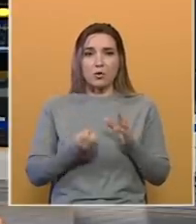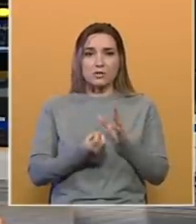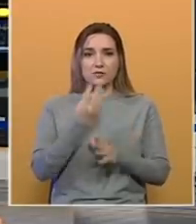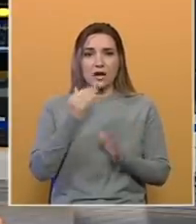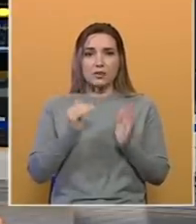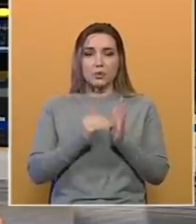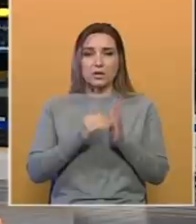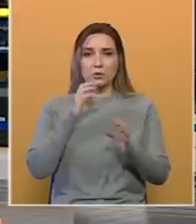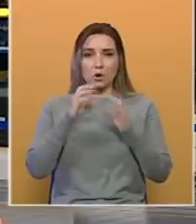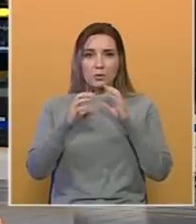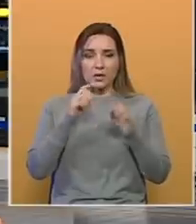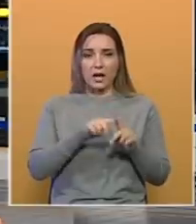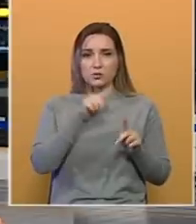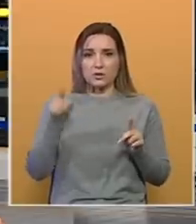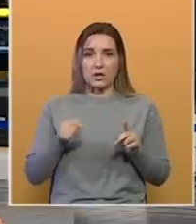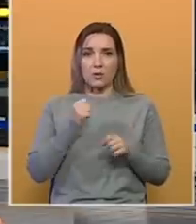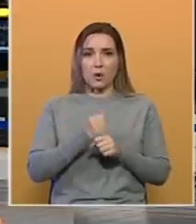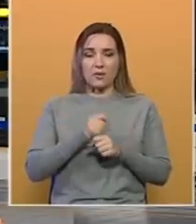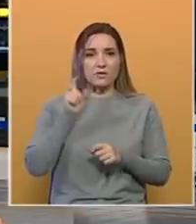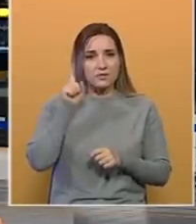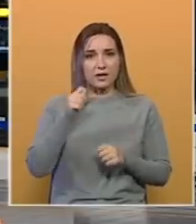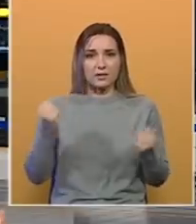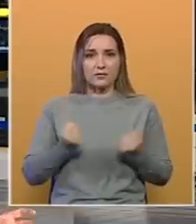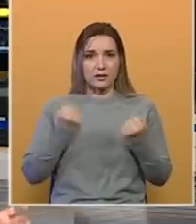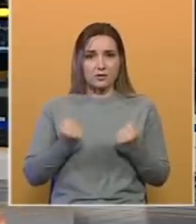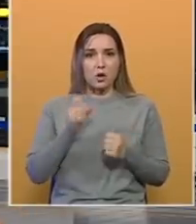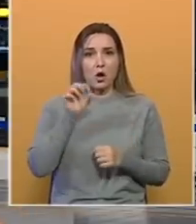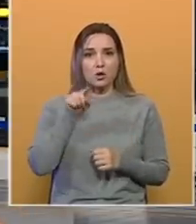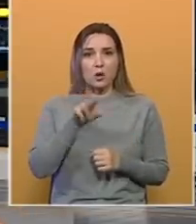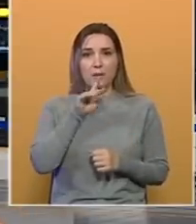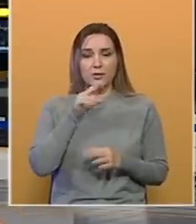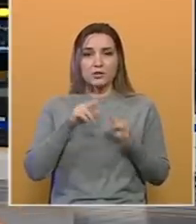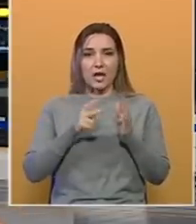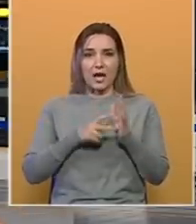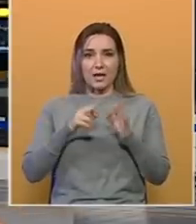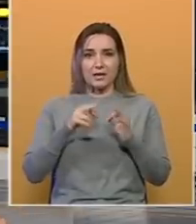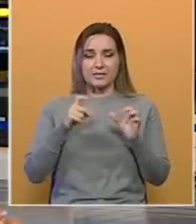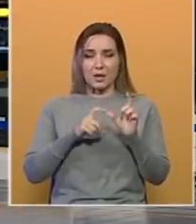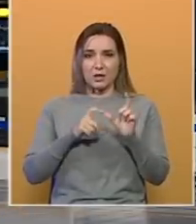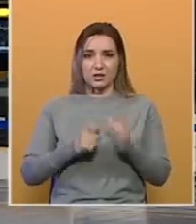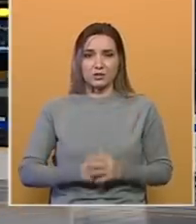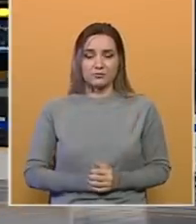potrebnu komunikaciju tijekom obavljanja svakodnevnih aktivnosti. O tome u priči Ani Samaržić.